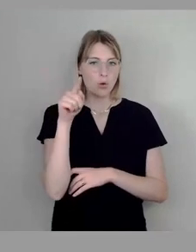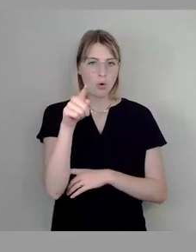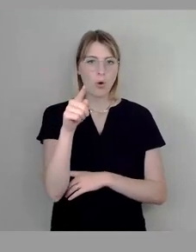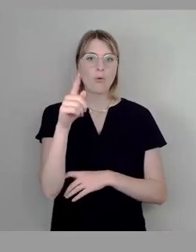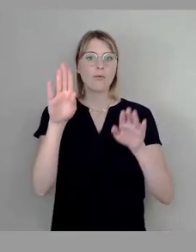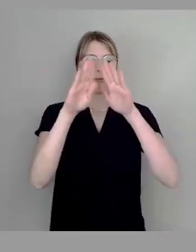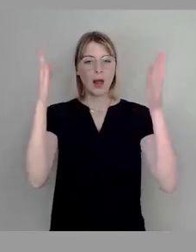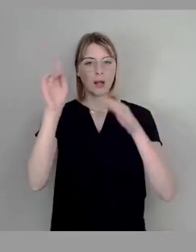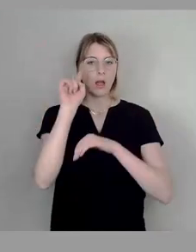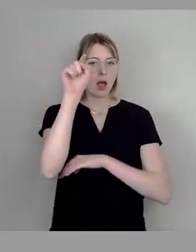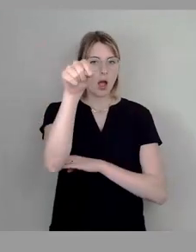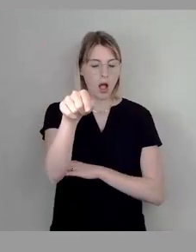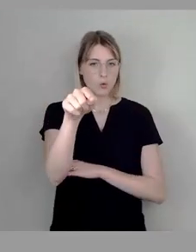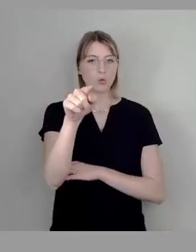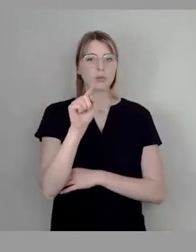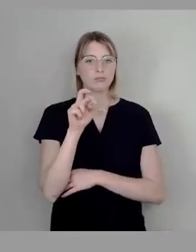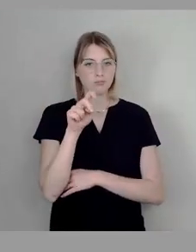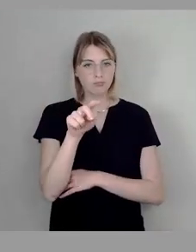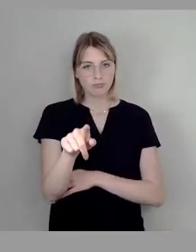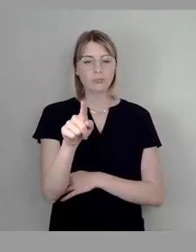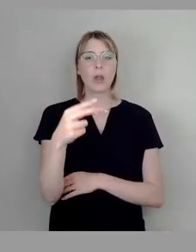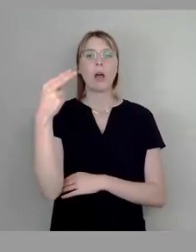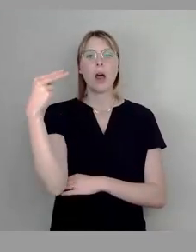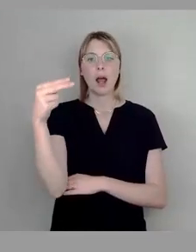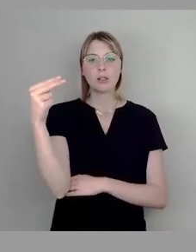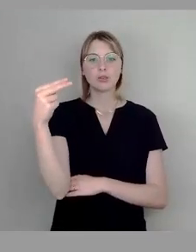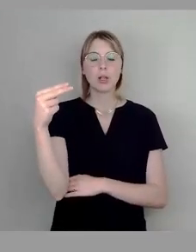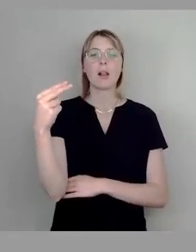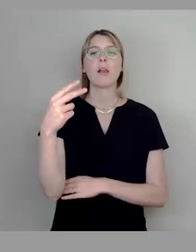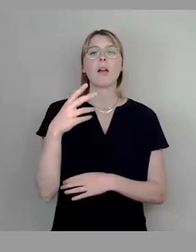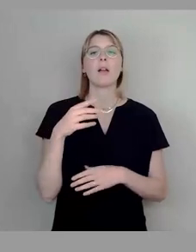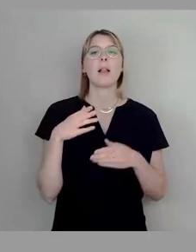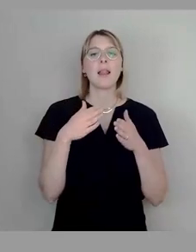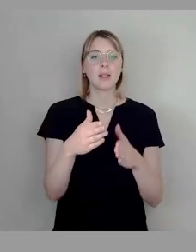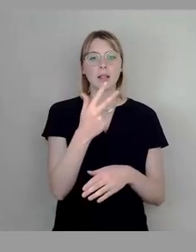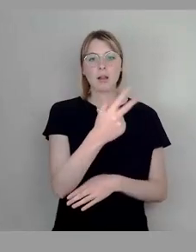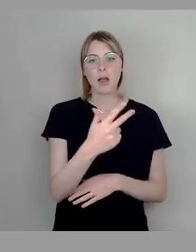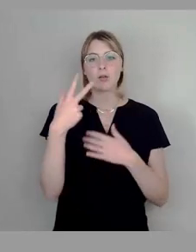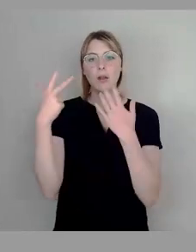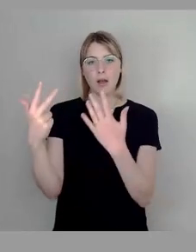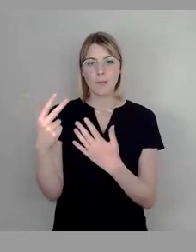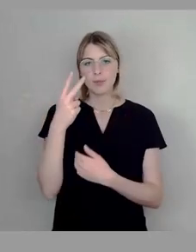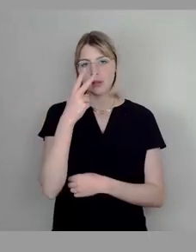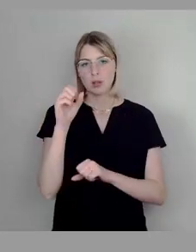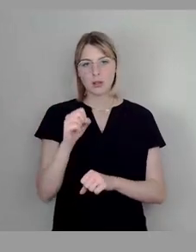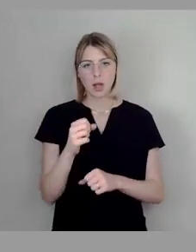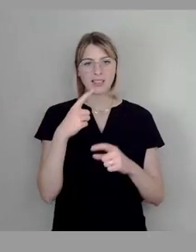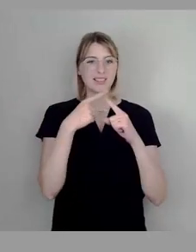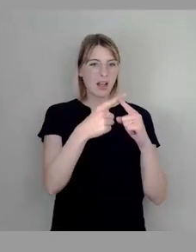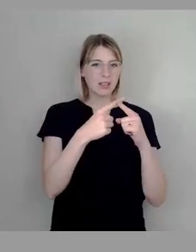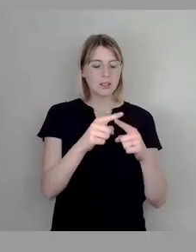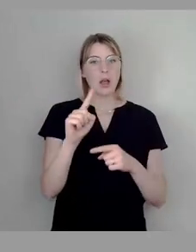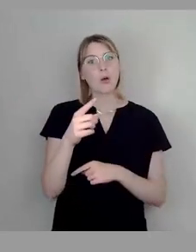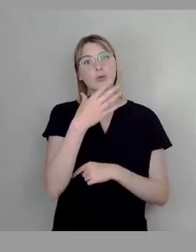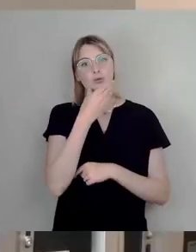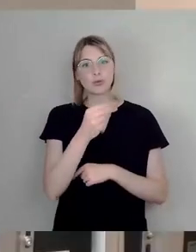geht dann hier zu den Haltestellen der Linien 3 und 8, hat dann irgendwie Taxis, die da so sind. Sie sehen hier viele schöne Tauben auch im Bild, die